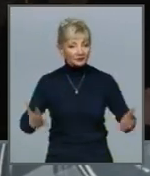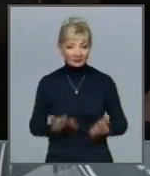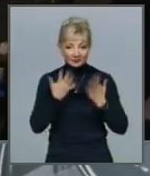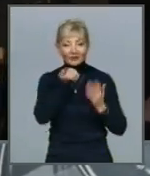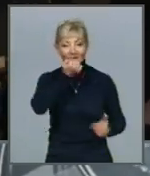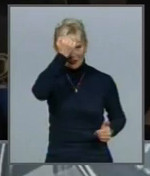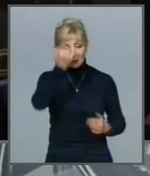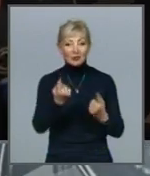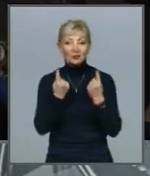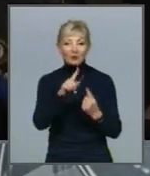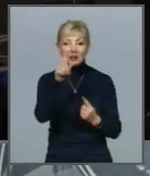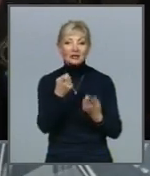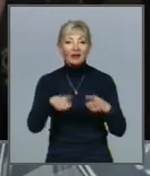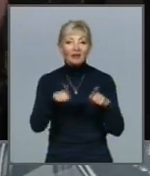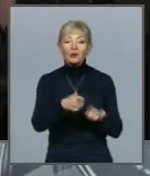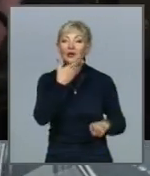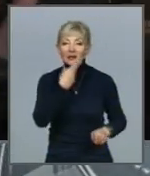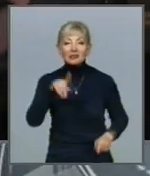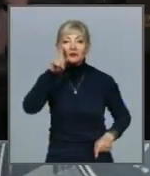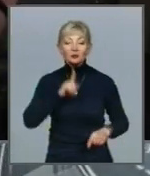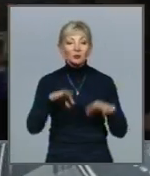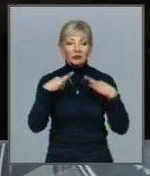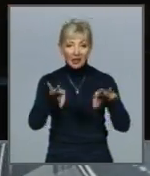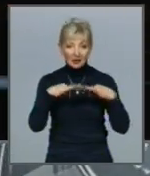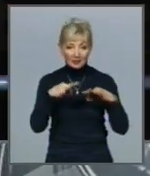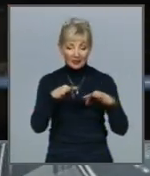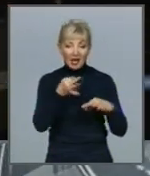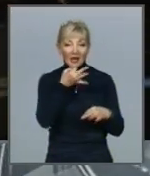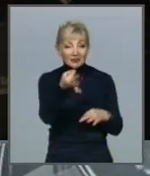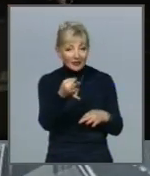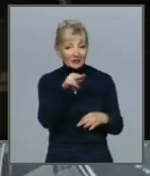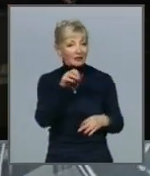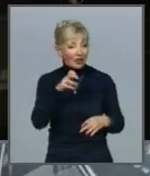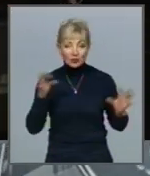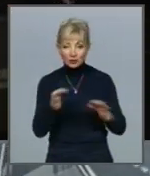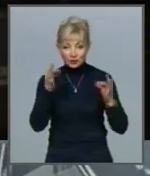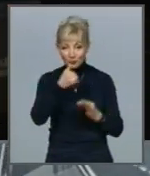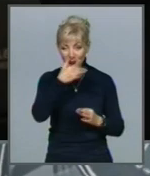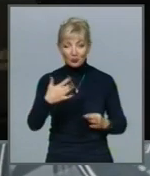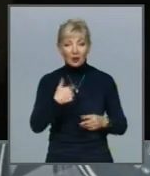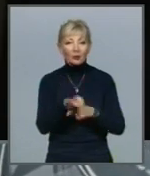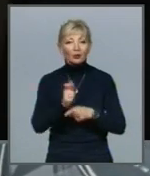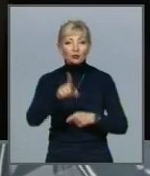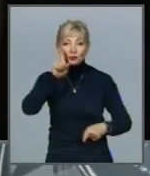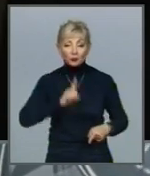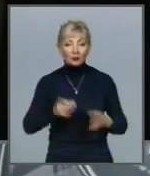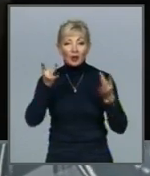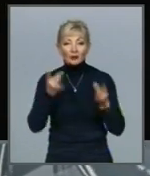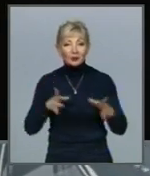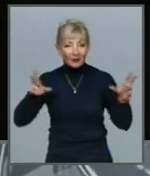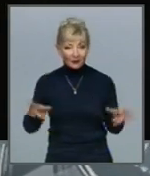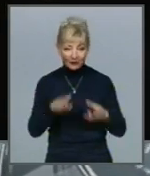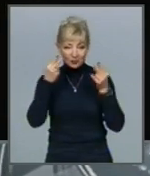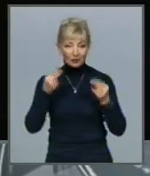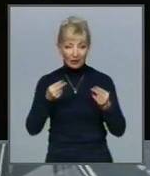Спасибо большое за такой красивый и удобный транспорт Сказать даже ничего не могу. Нам очень удобно, просто выручили.